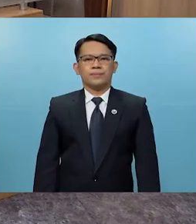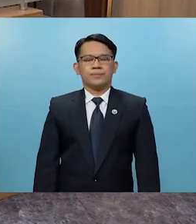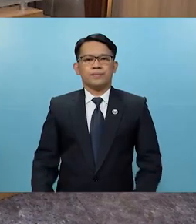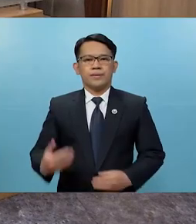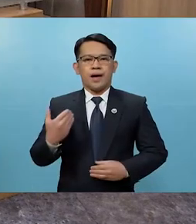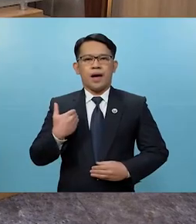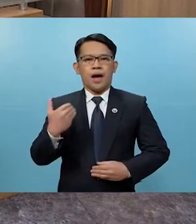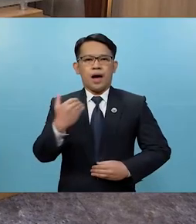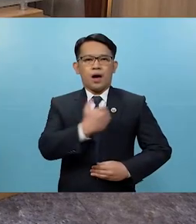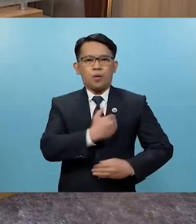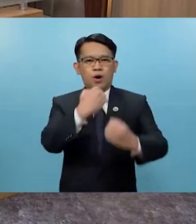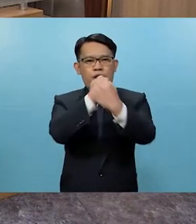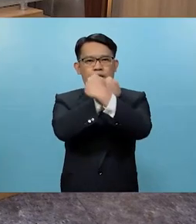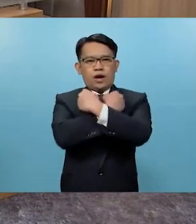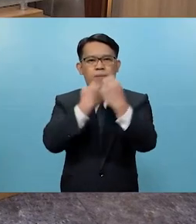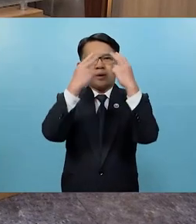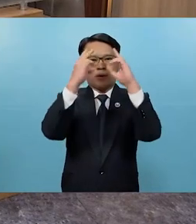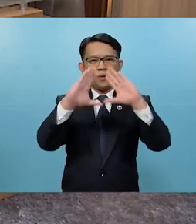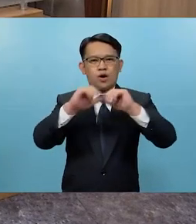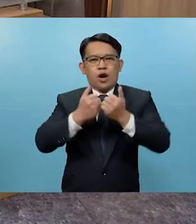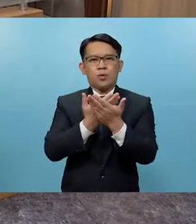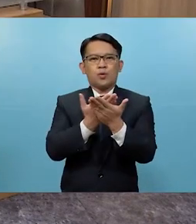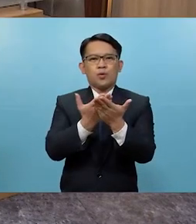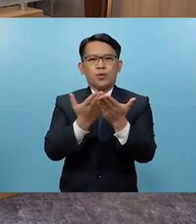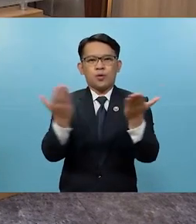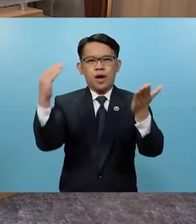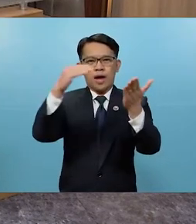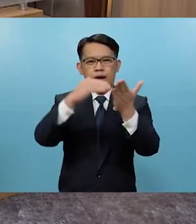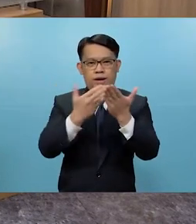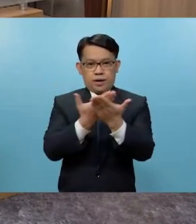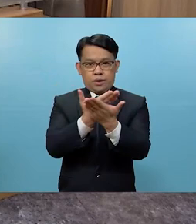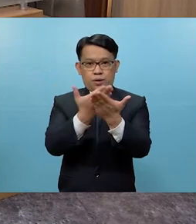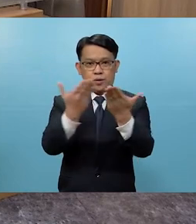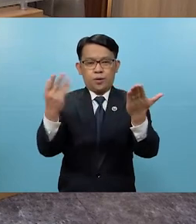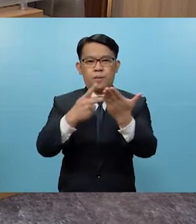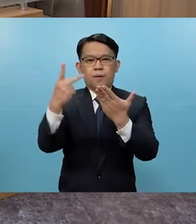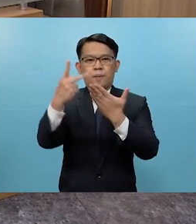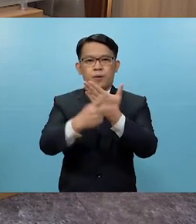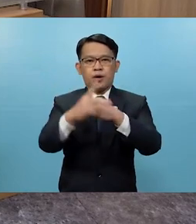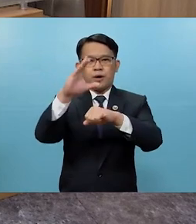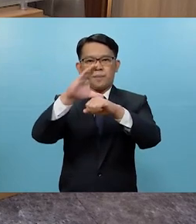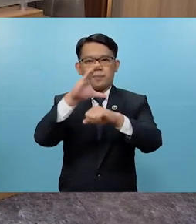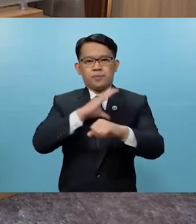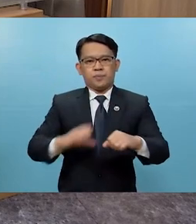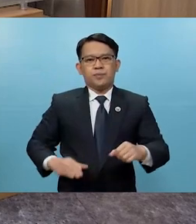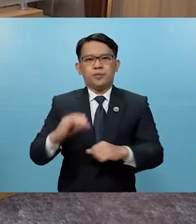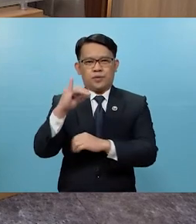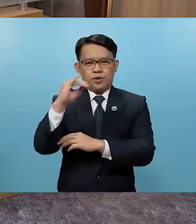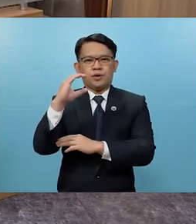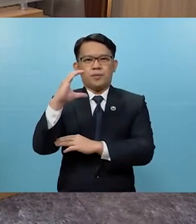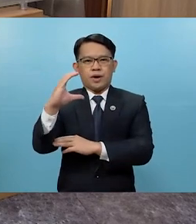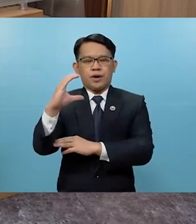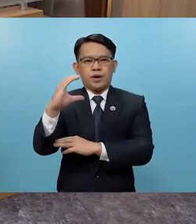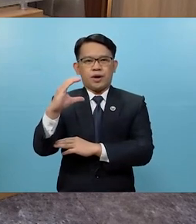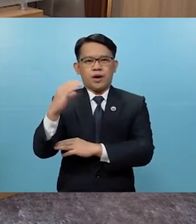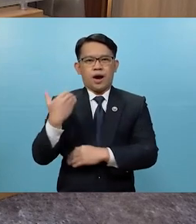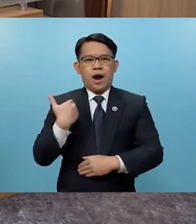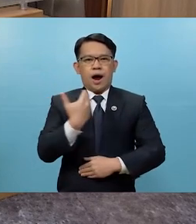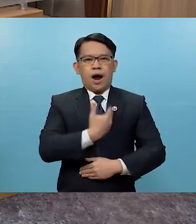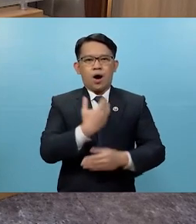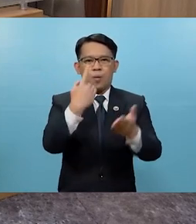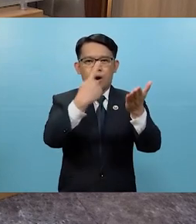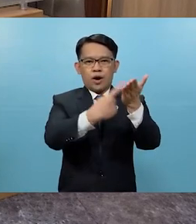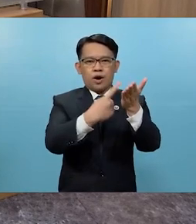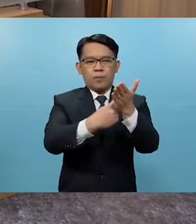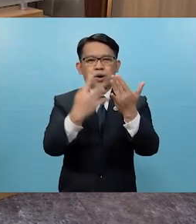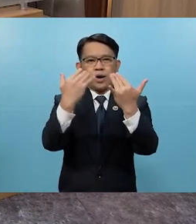Mga ginigiliw naming taga-subaybay, kamusta na po kayo? Muli pong suma sa inyo ang programang Ang Iglesa ni Kristo. Sa gagawin nating